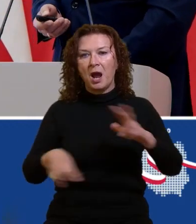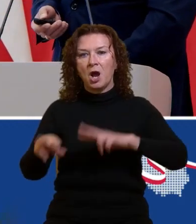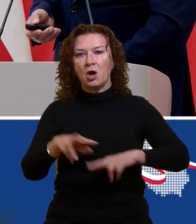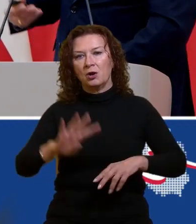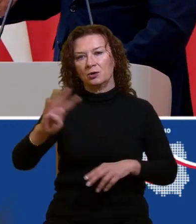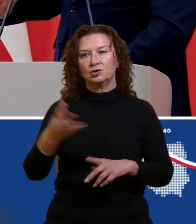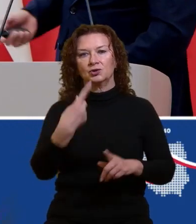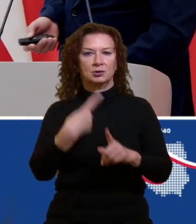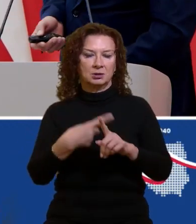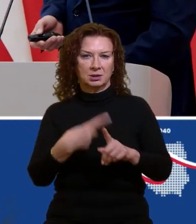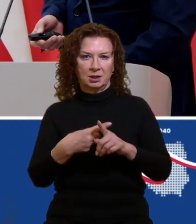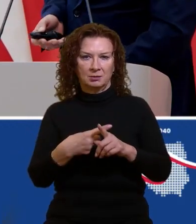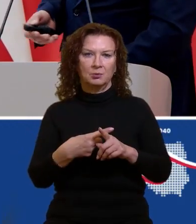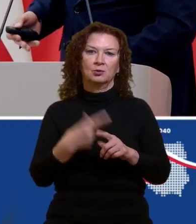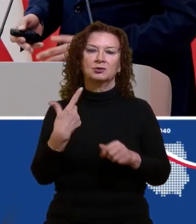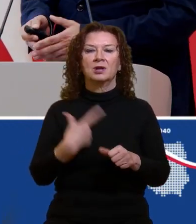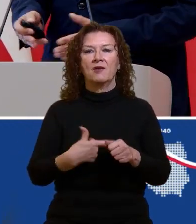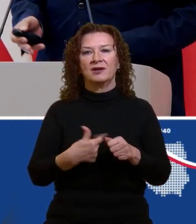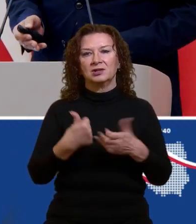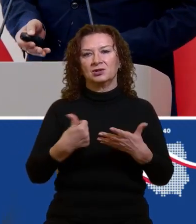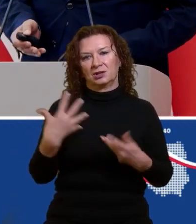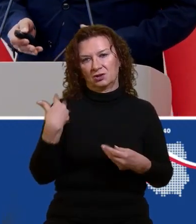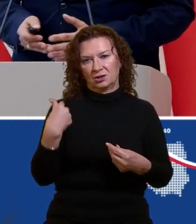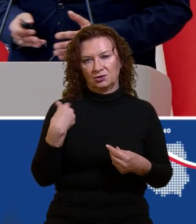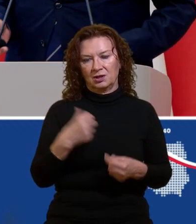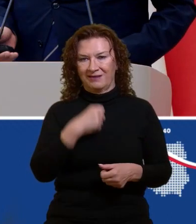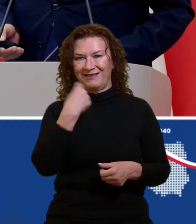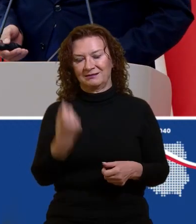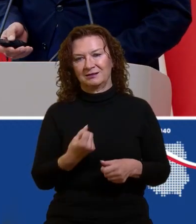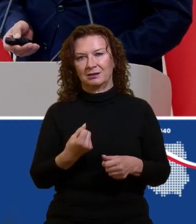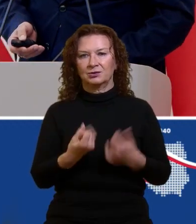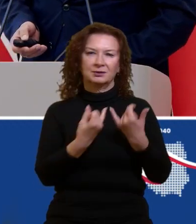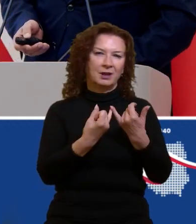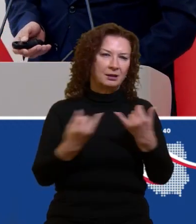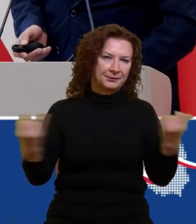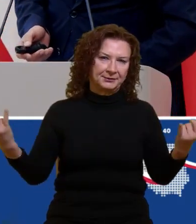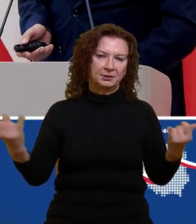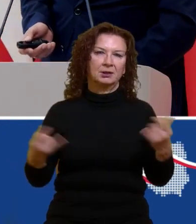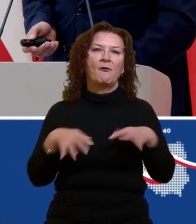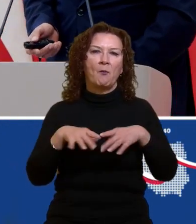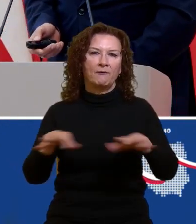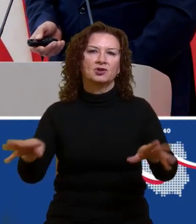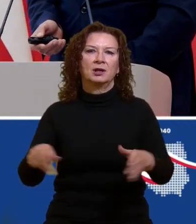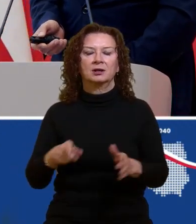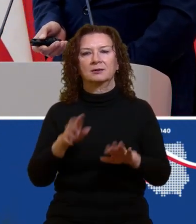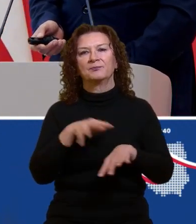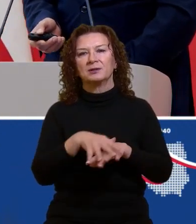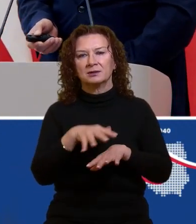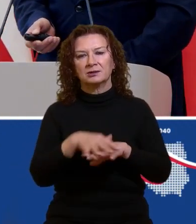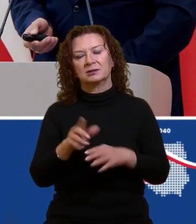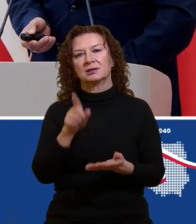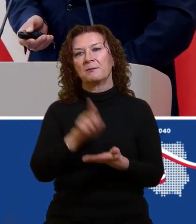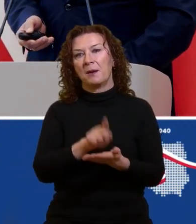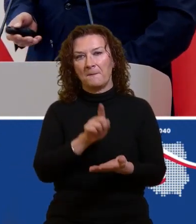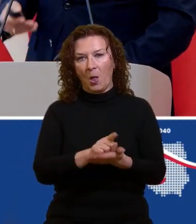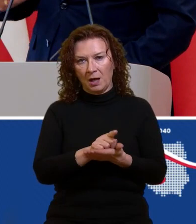26 roku życia oraz seniorów. Natomiast dla wszystkich pozostałych w całym powszechnym systemie podatku dochodowego od